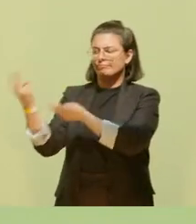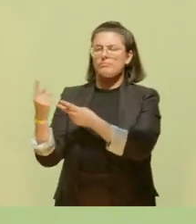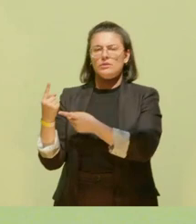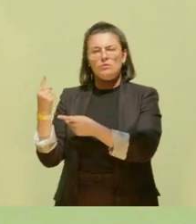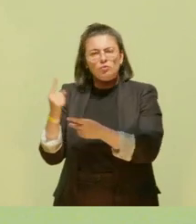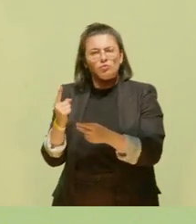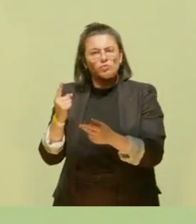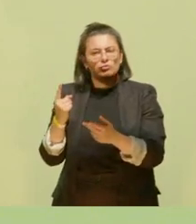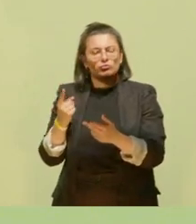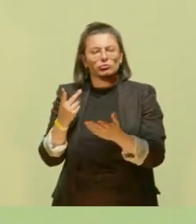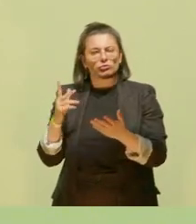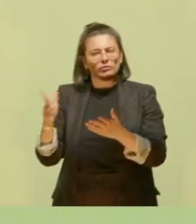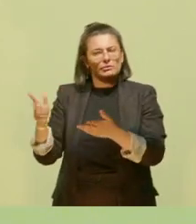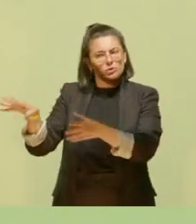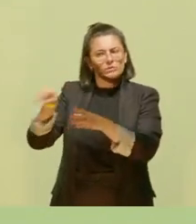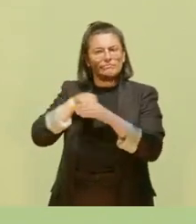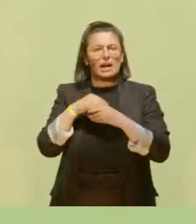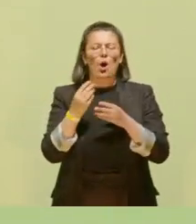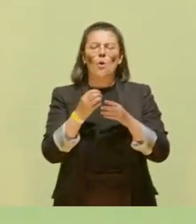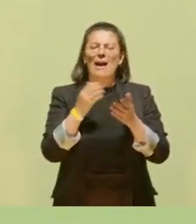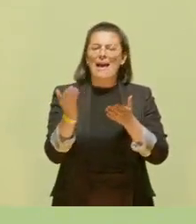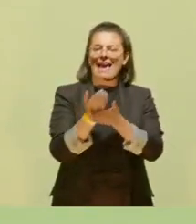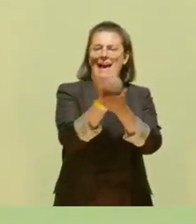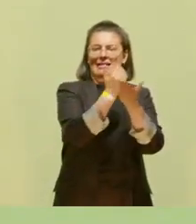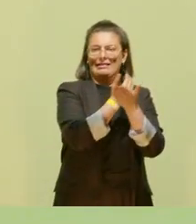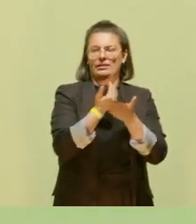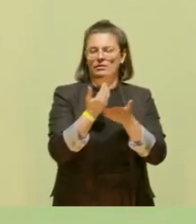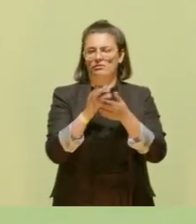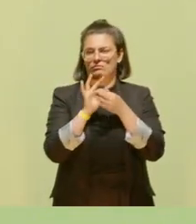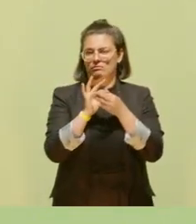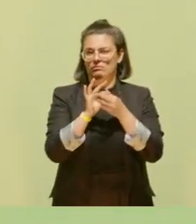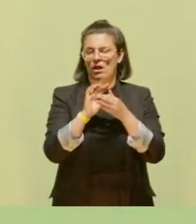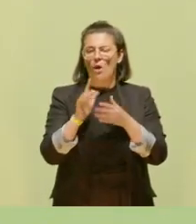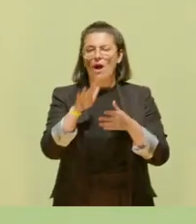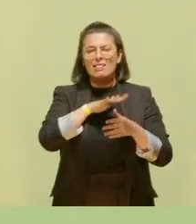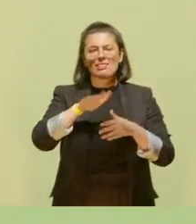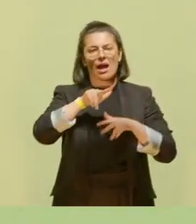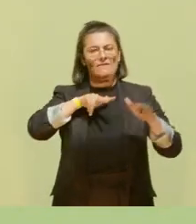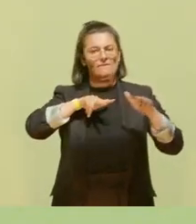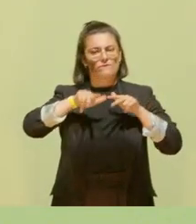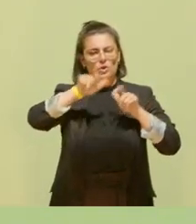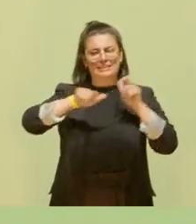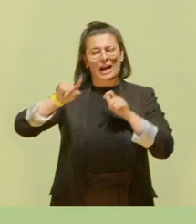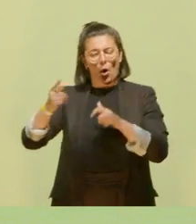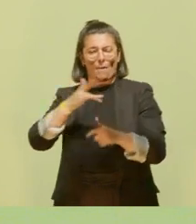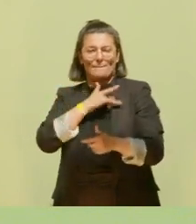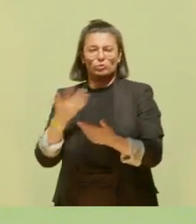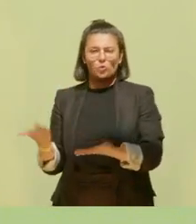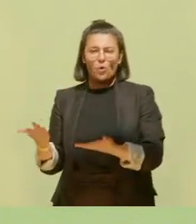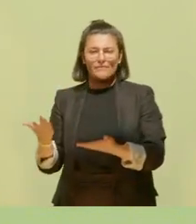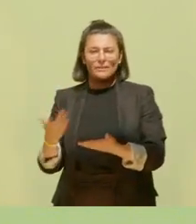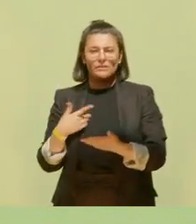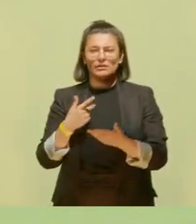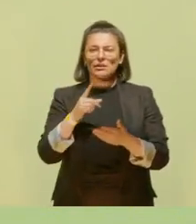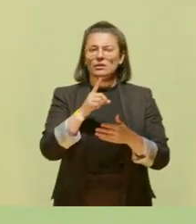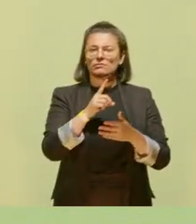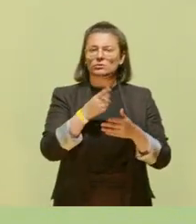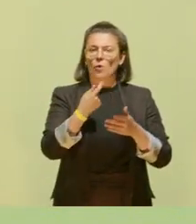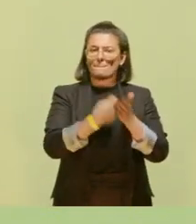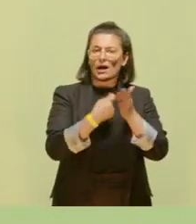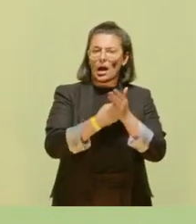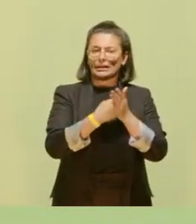Tag merken. An der Ernte, die nicht mehr da ist. Es sind doch die Landwirtinnen, die betroffen davon sind, wenn mit Dumpingpreisen